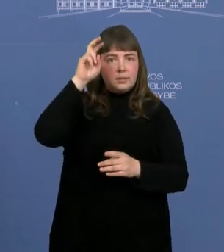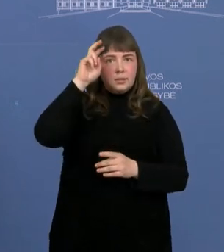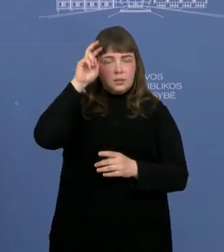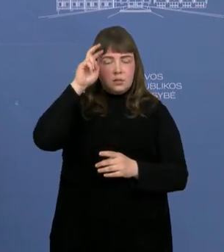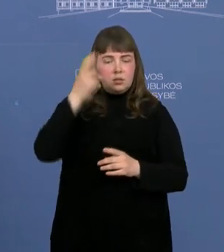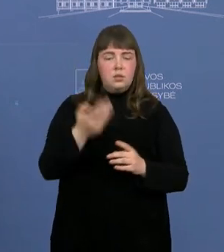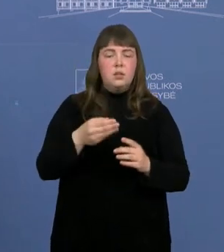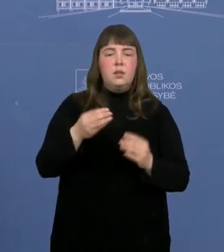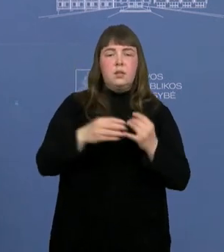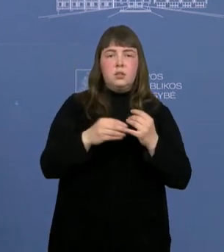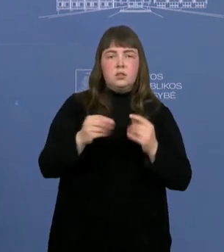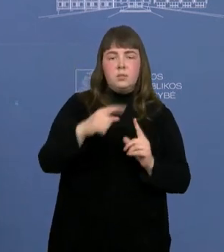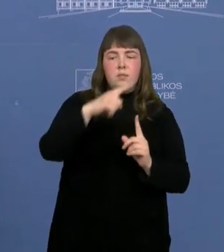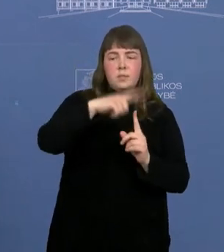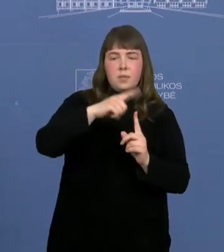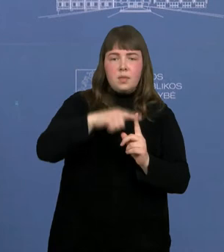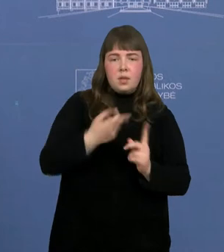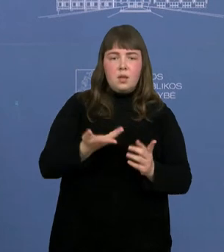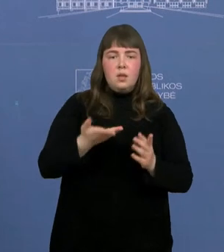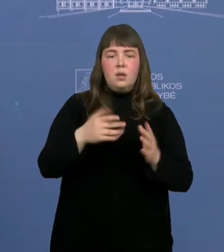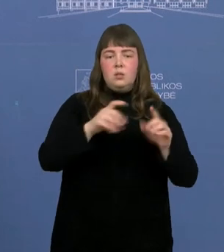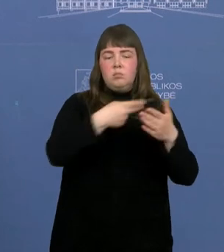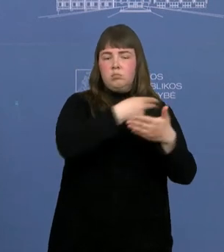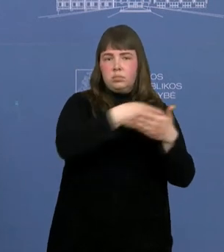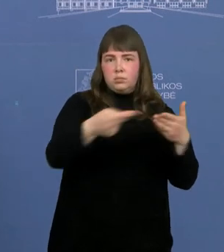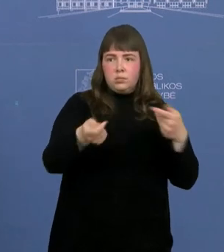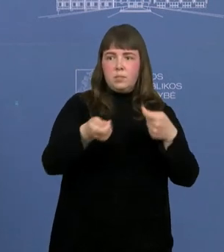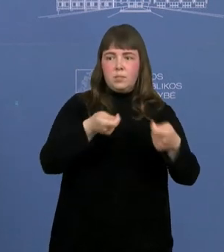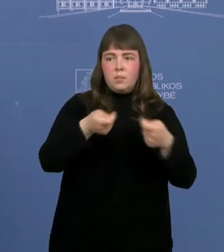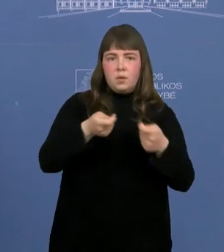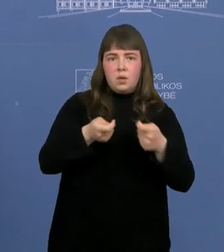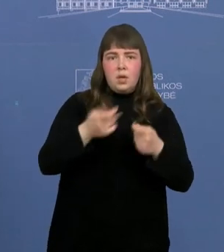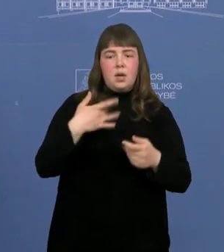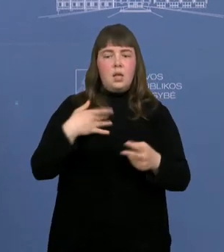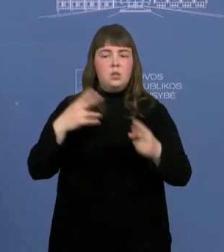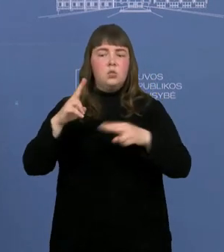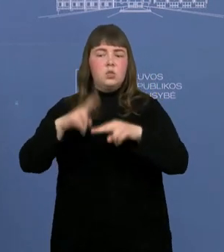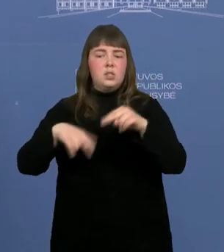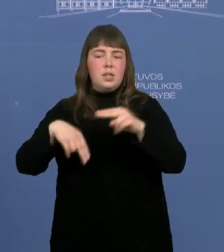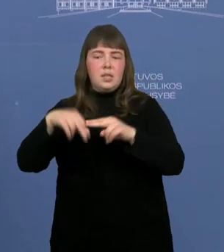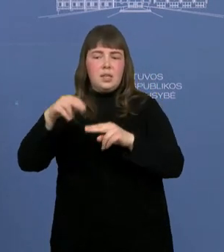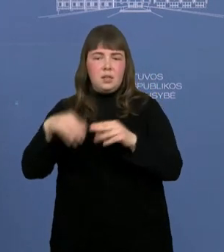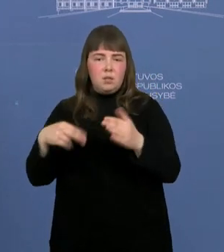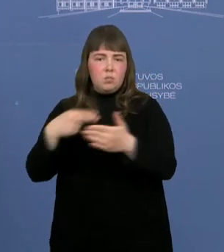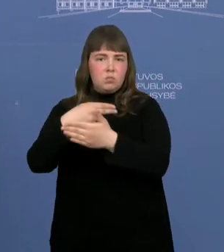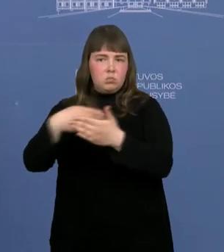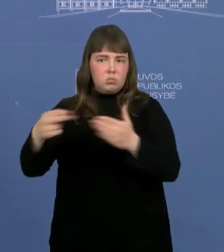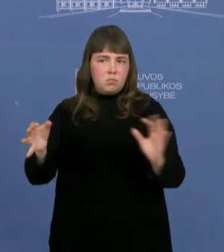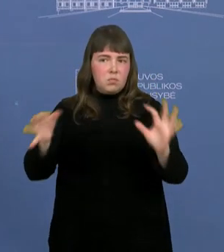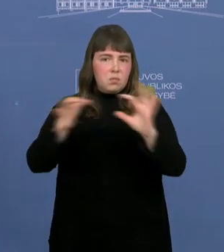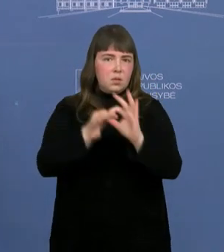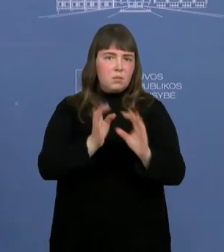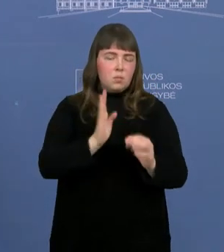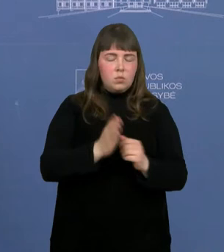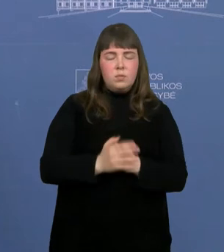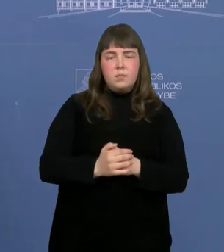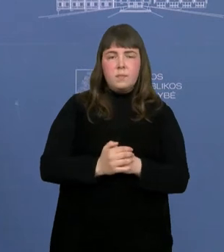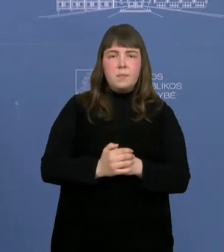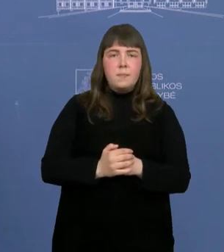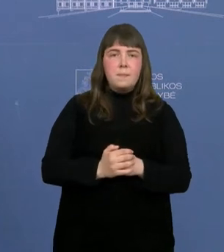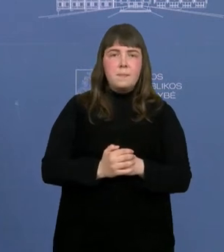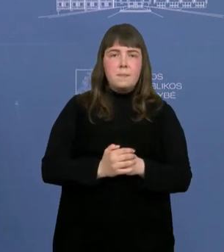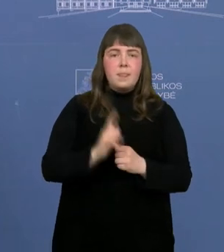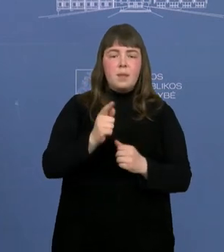kontroliuoja institucija, kur galimai perspektyvoje jungtųsi su statybų inspekcija. Tuo tarpu pats žemės